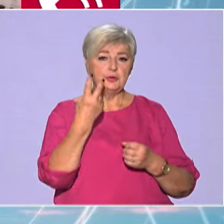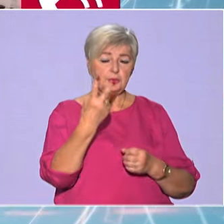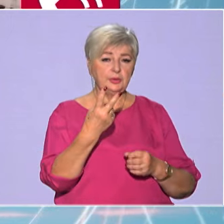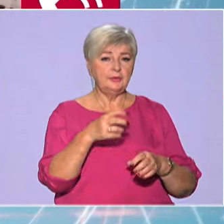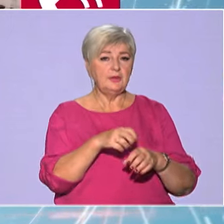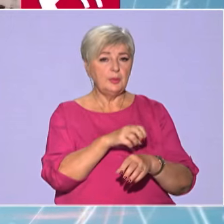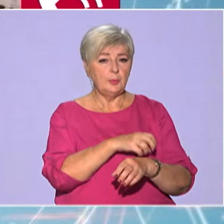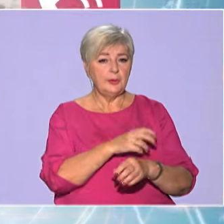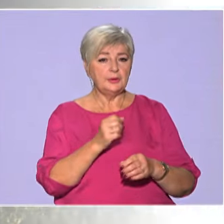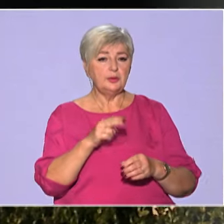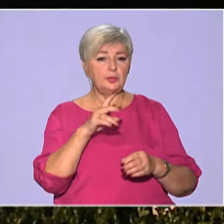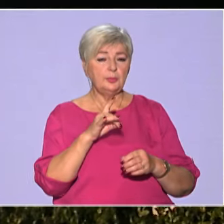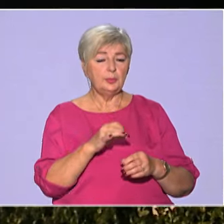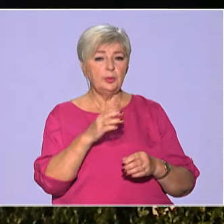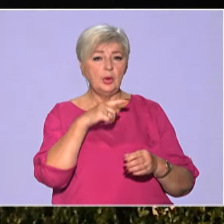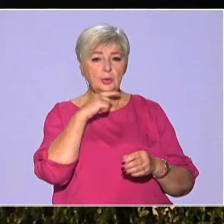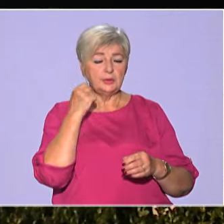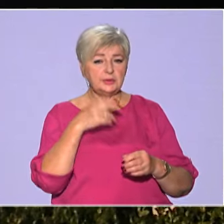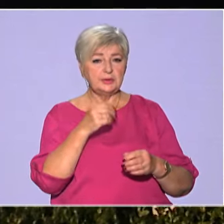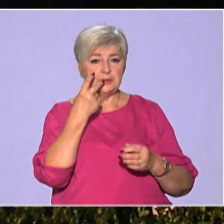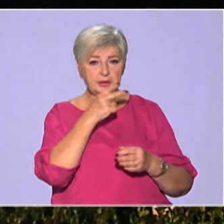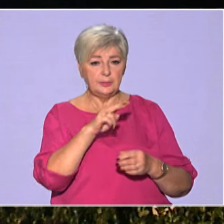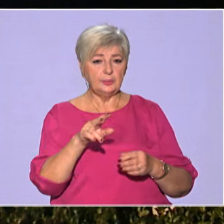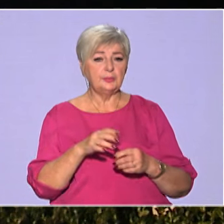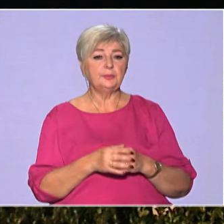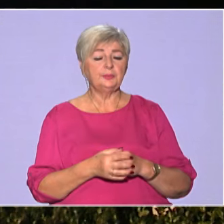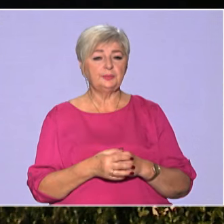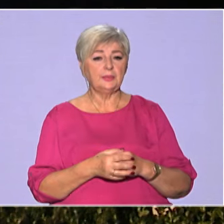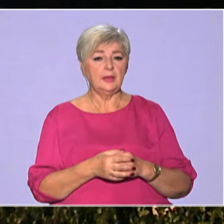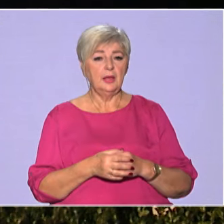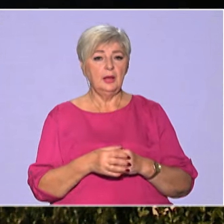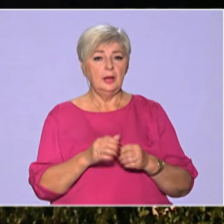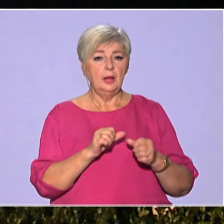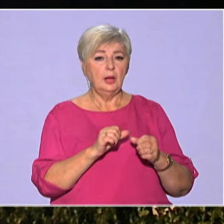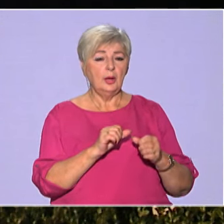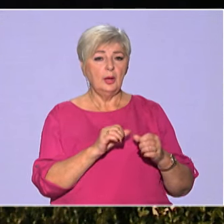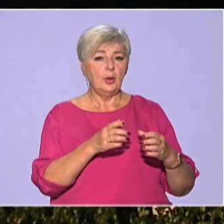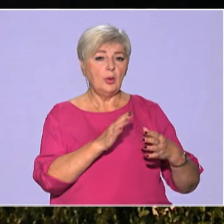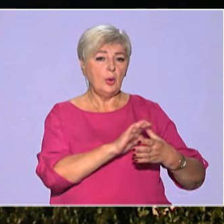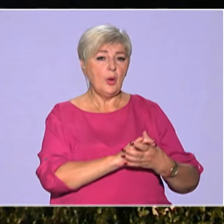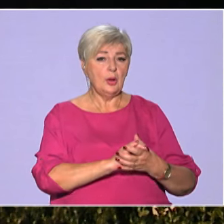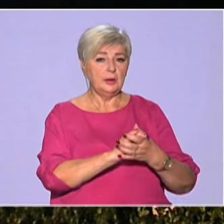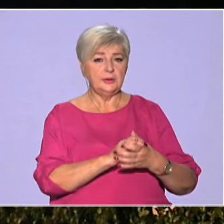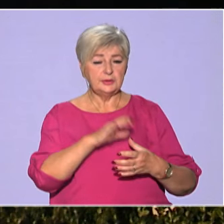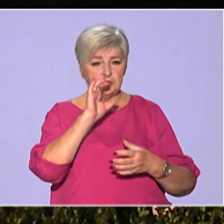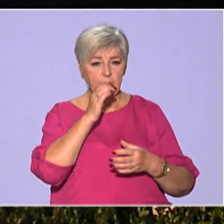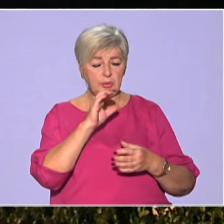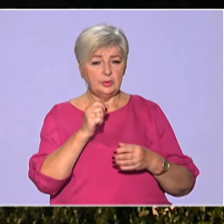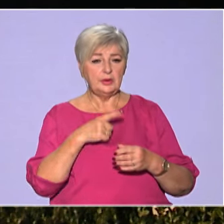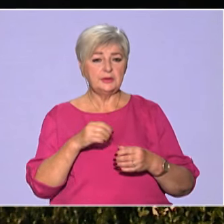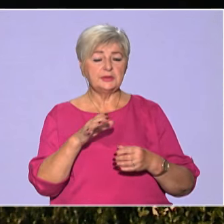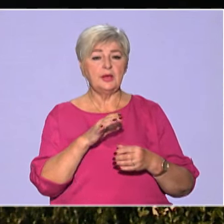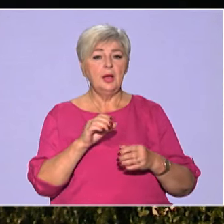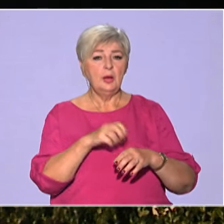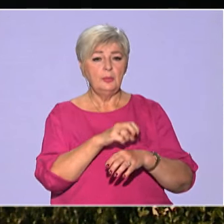виражені проросійські погляди. Це визараждане та коаліція Болгарська соціалістична партія «Об'єднання